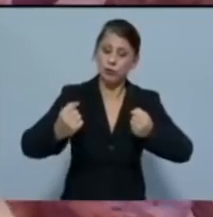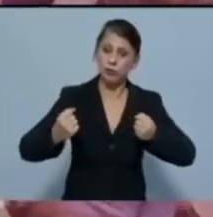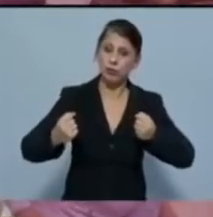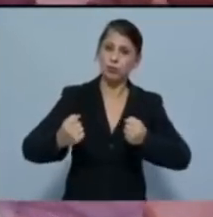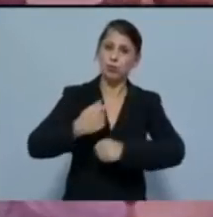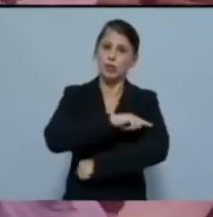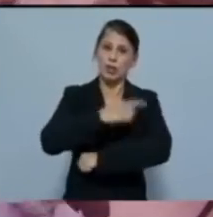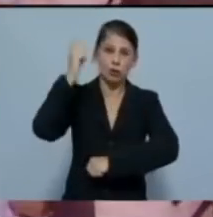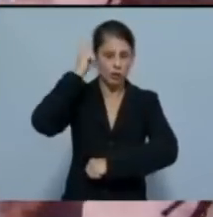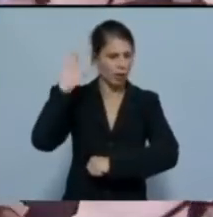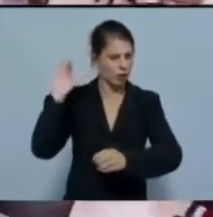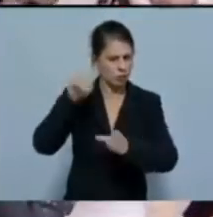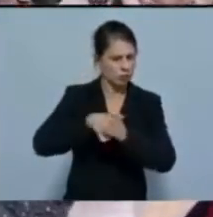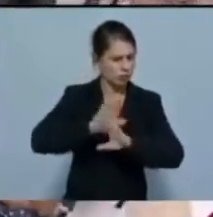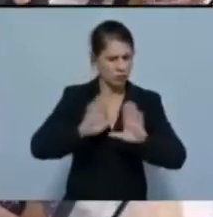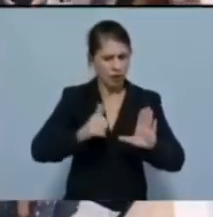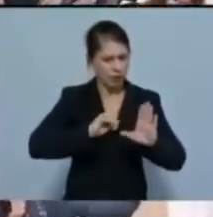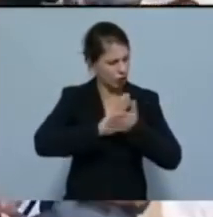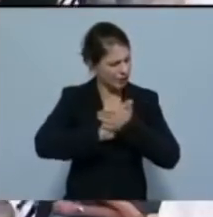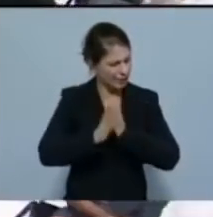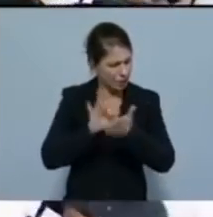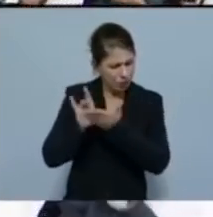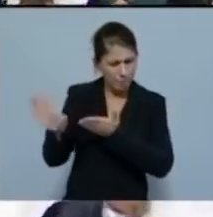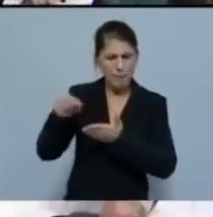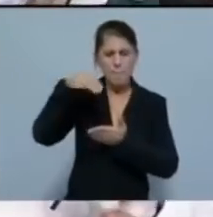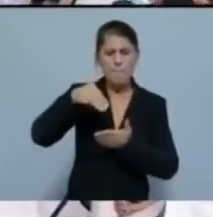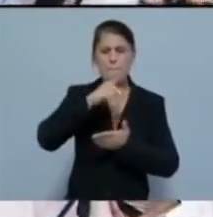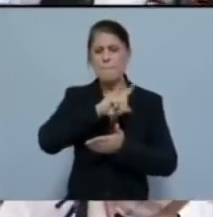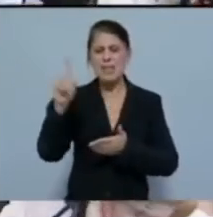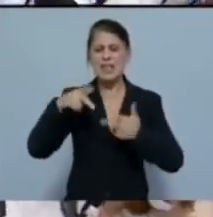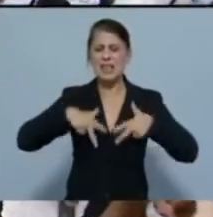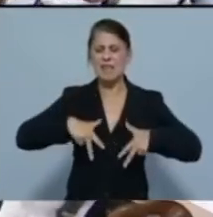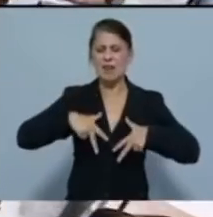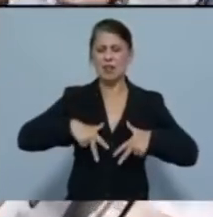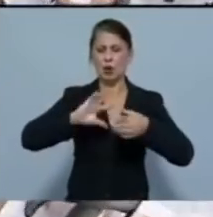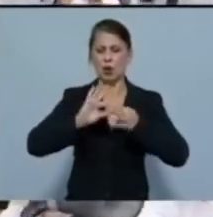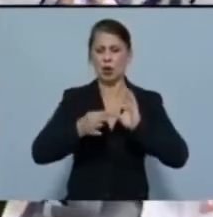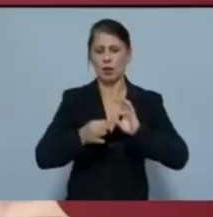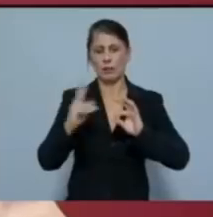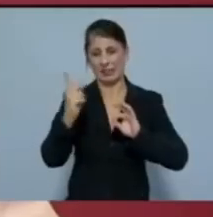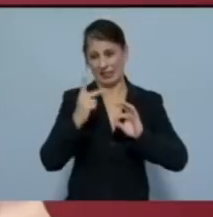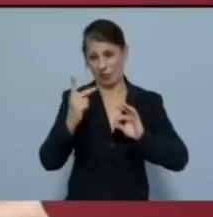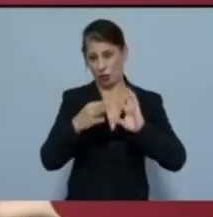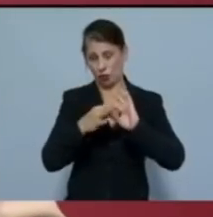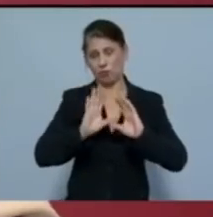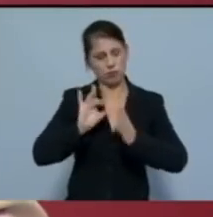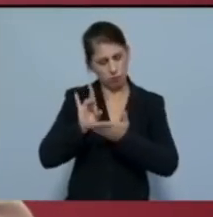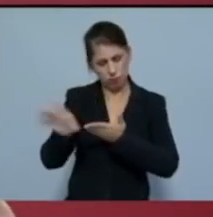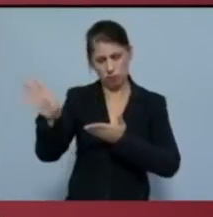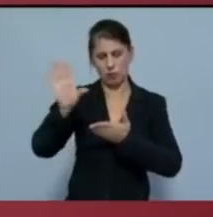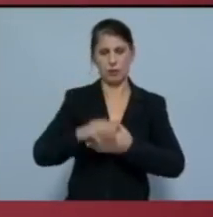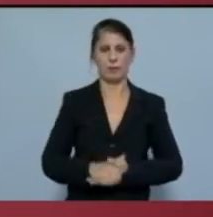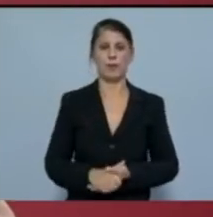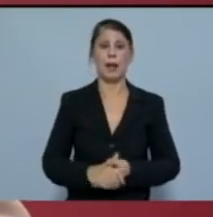καμιά εμπλοκή συμμετοχή του ιδιωτικού τομέα, των μη κοιό των δίθεν κοινωνικών συνεταιρισμών. Με πλήρη